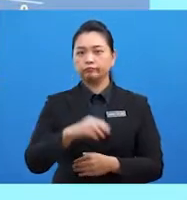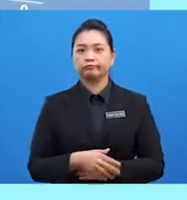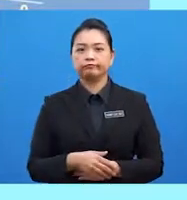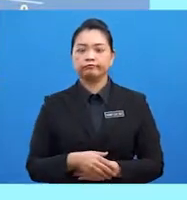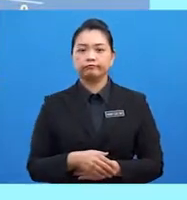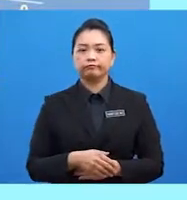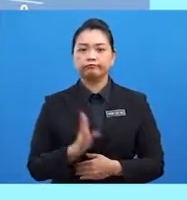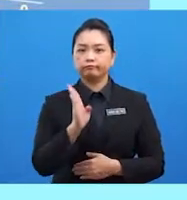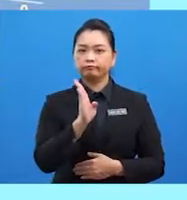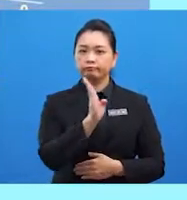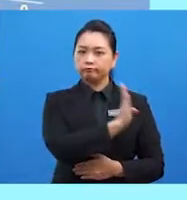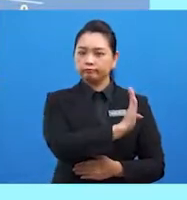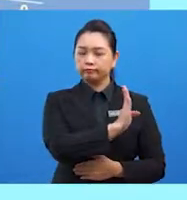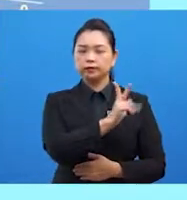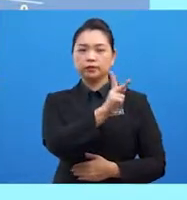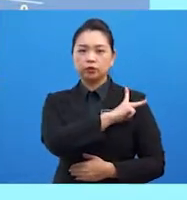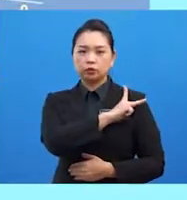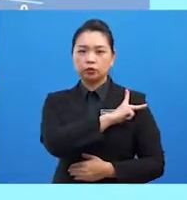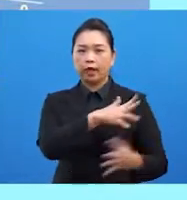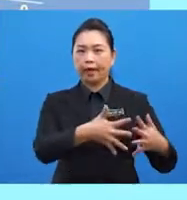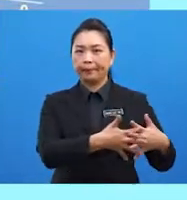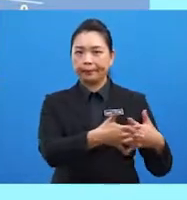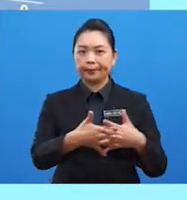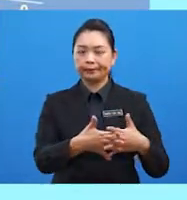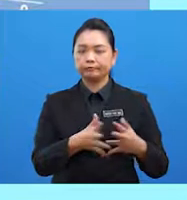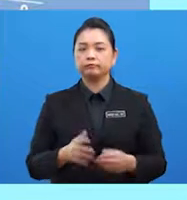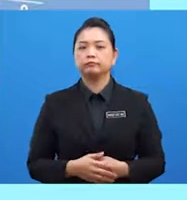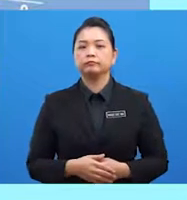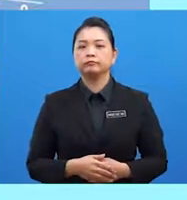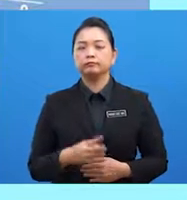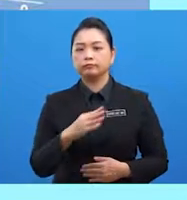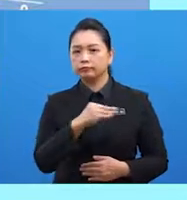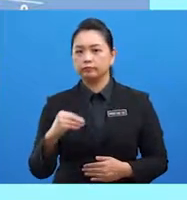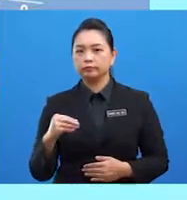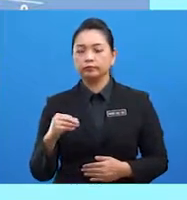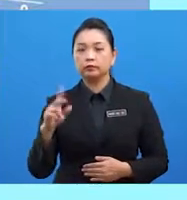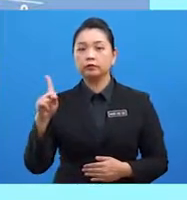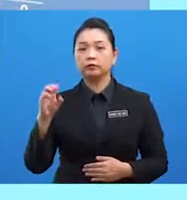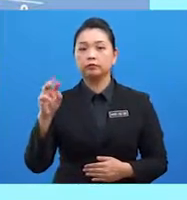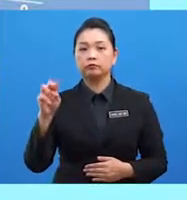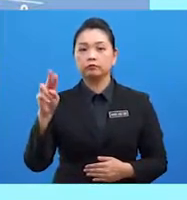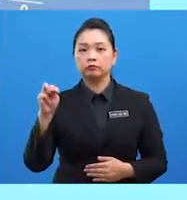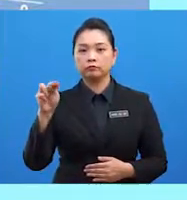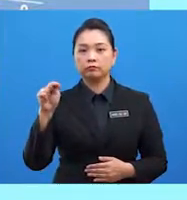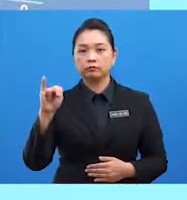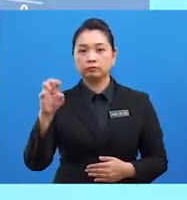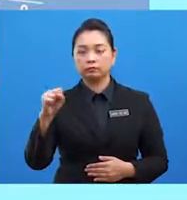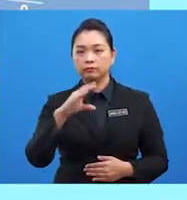iaitu blok barat diketuai oleh Amerika Syarikat dan blok komunis diketuai oleh Rusia.